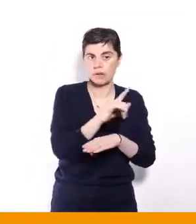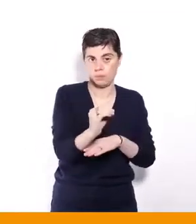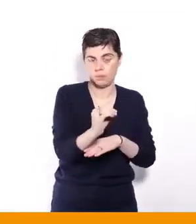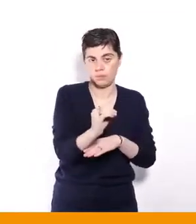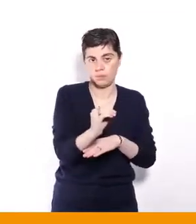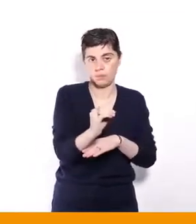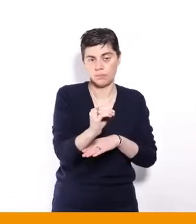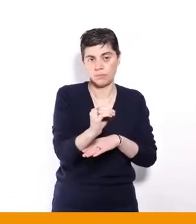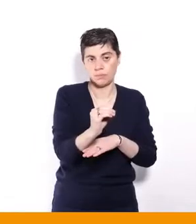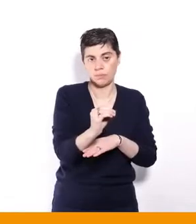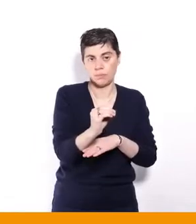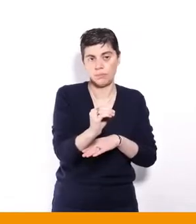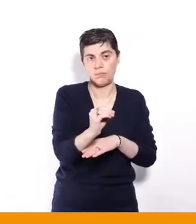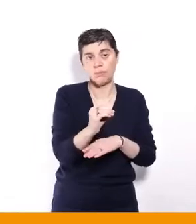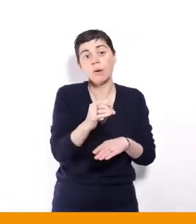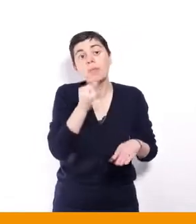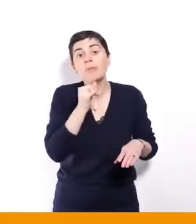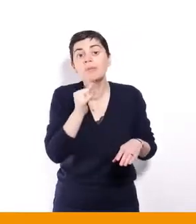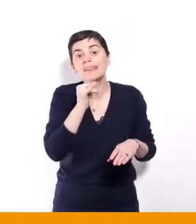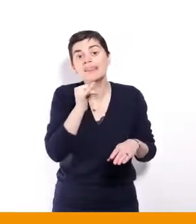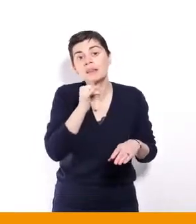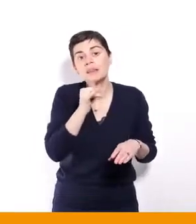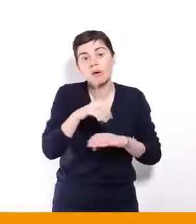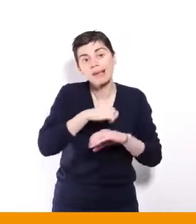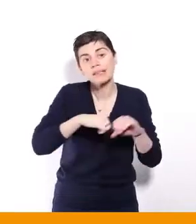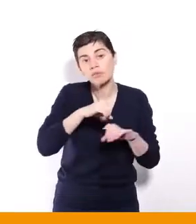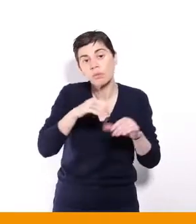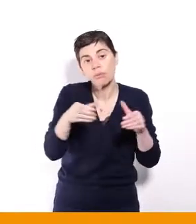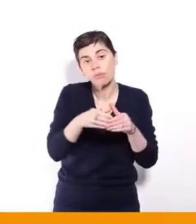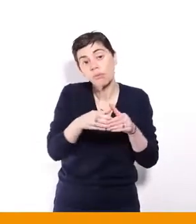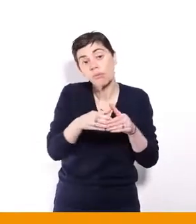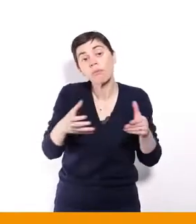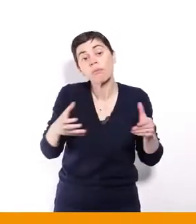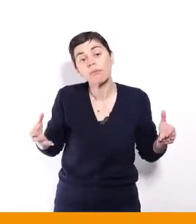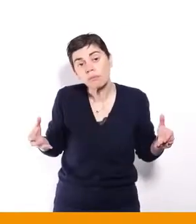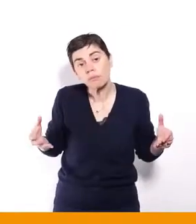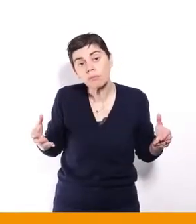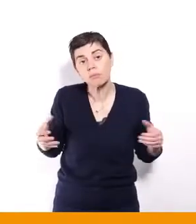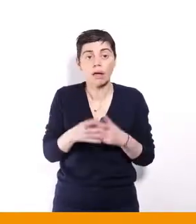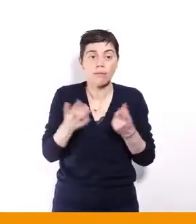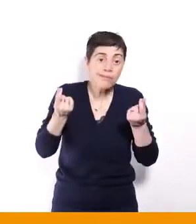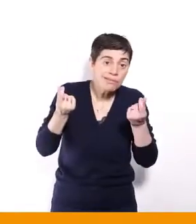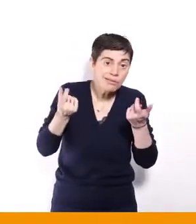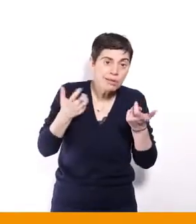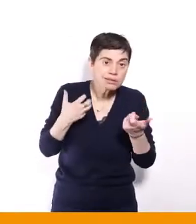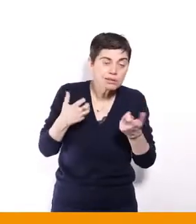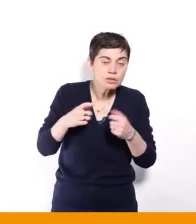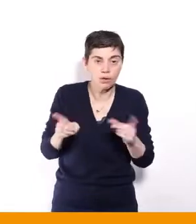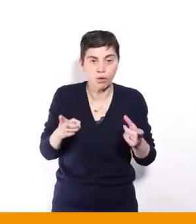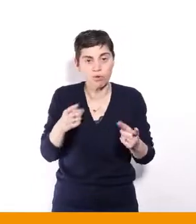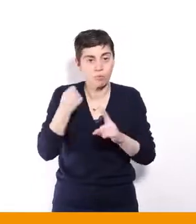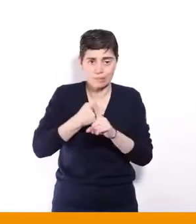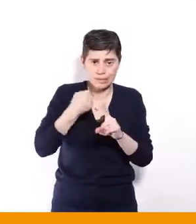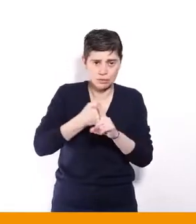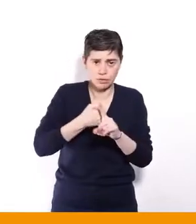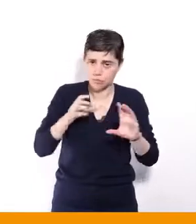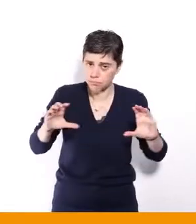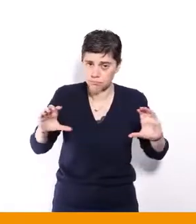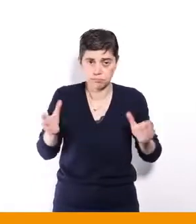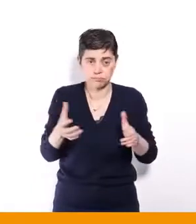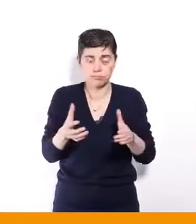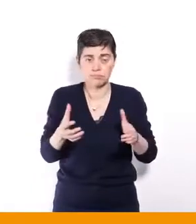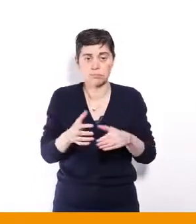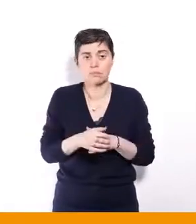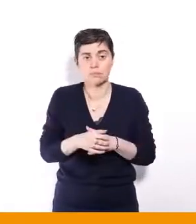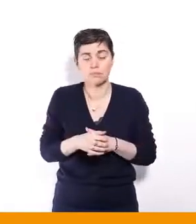nous sommes une petite organisation, on n'a pas de grands moyens, une organisation de militants en fait, on ne vit pas, on n'a pas